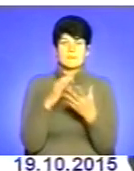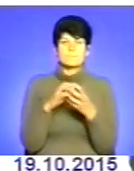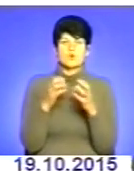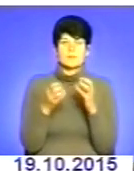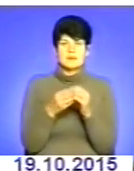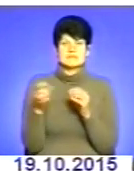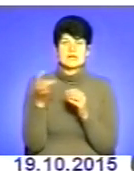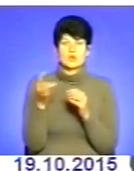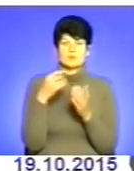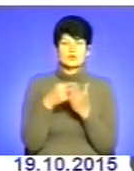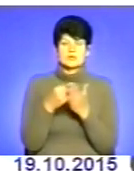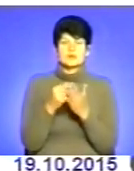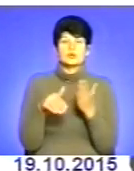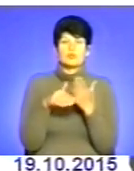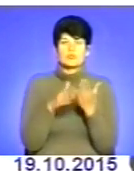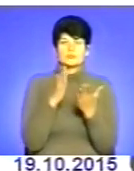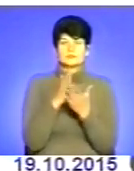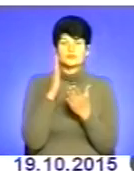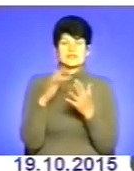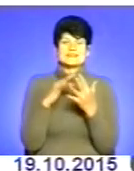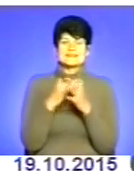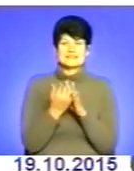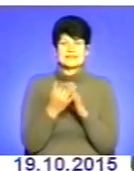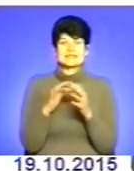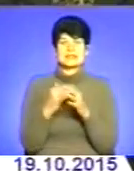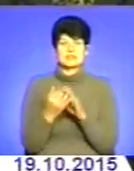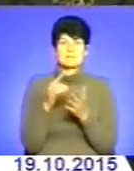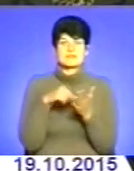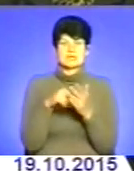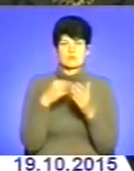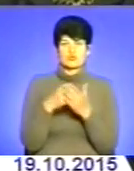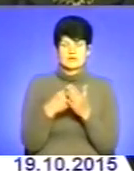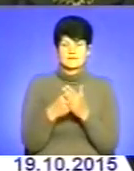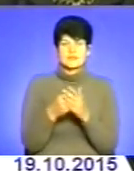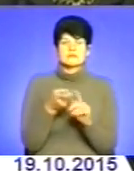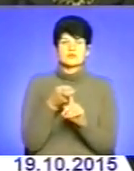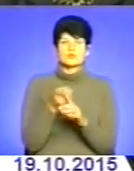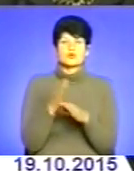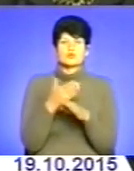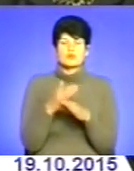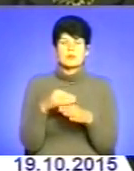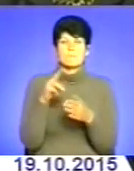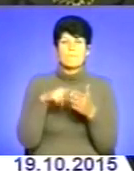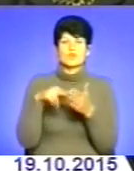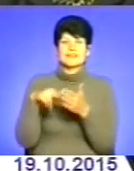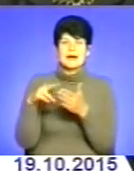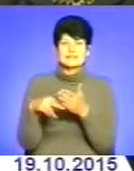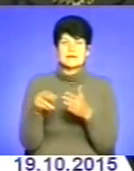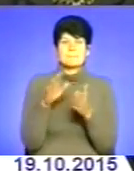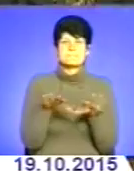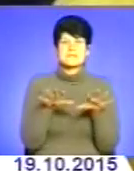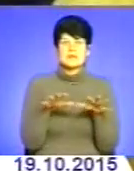районним бюджетом, на допомогу повинні прийти сільські, селищні, міські бюджети Через перерозподіл податків місцеві бюджети стали